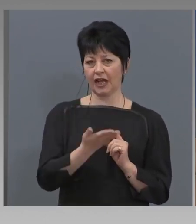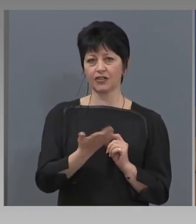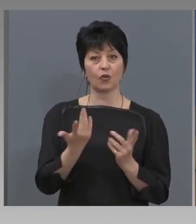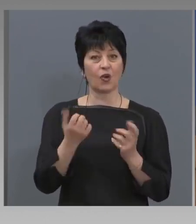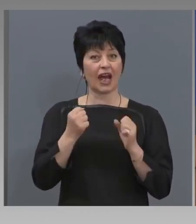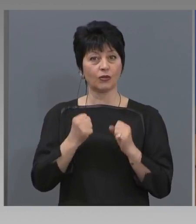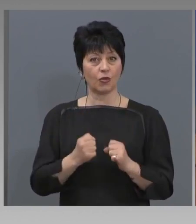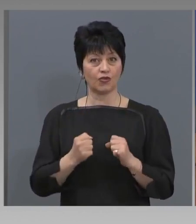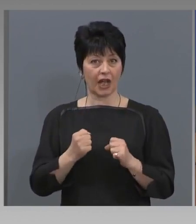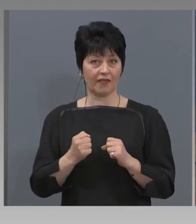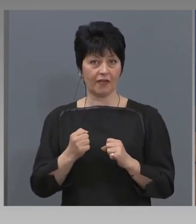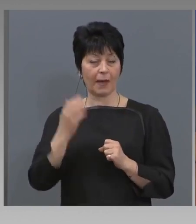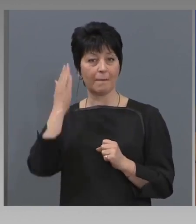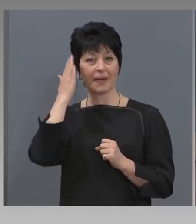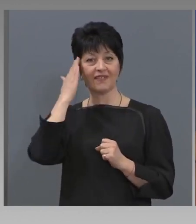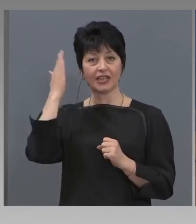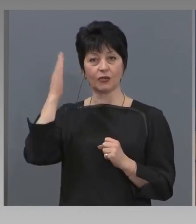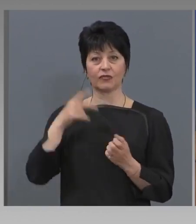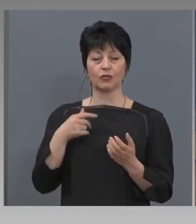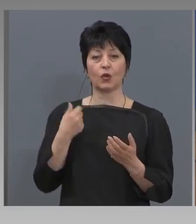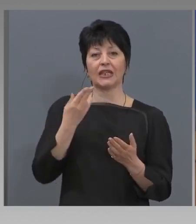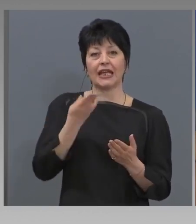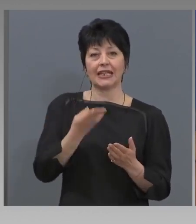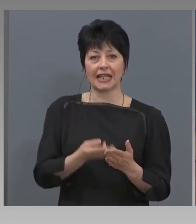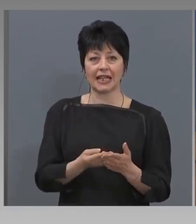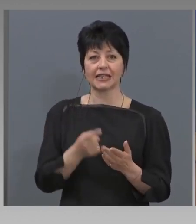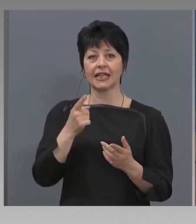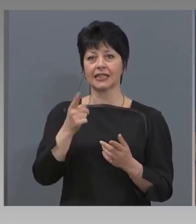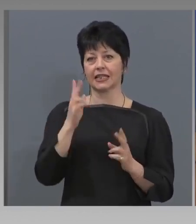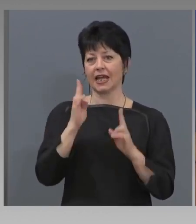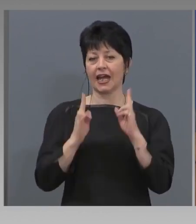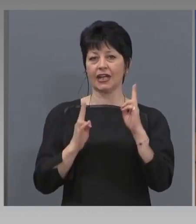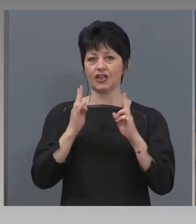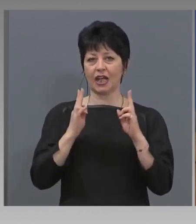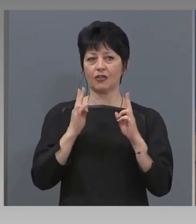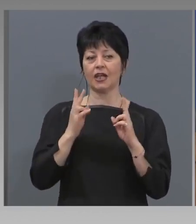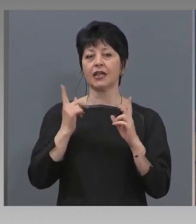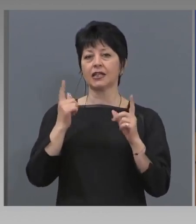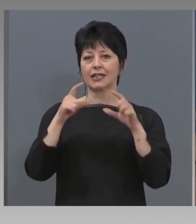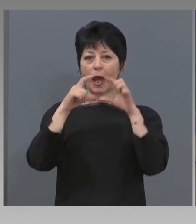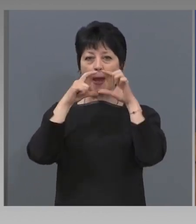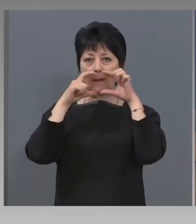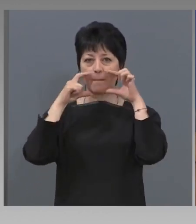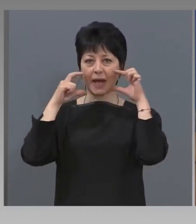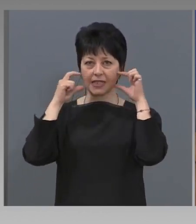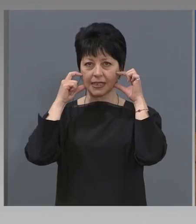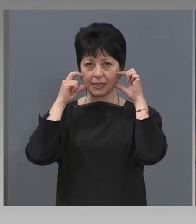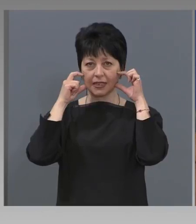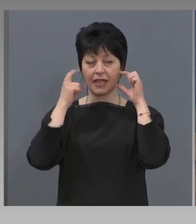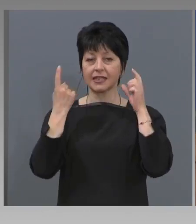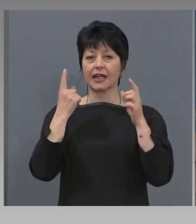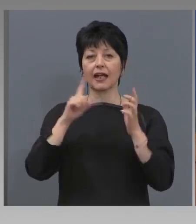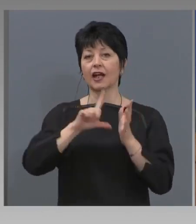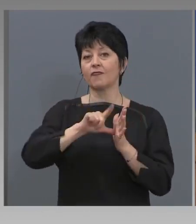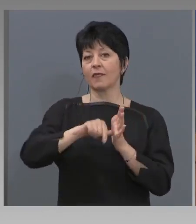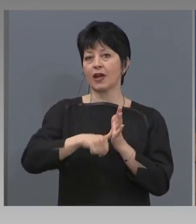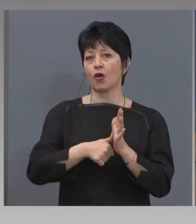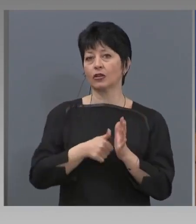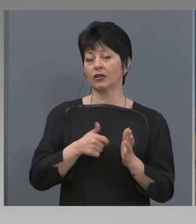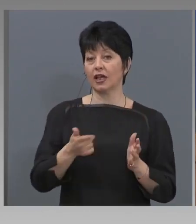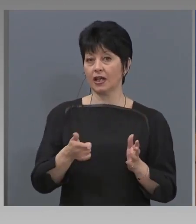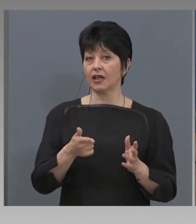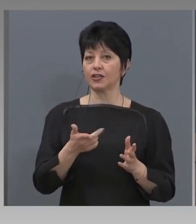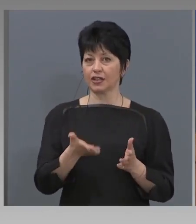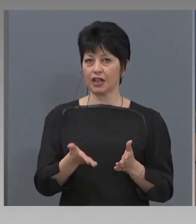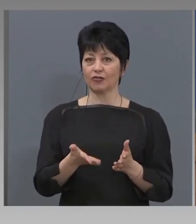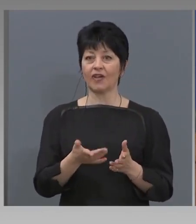правителството да излезе с това решение за задължително носене на маски на публични места, за какъв период от време ще въжи и да очакваме ли санкции,